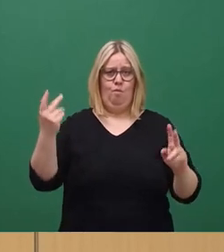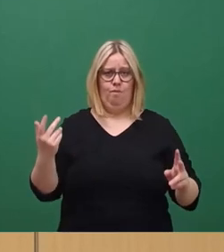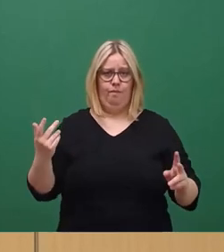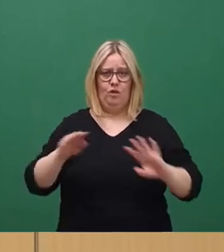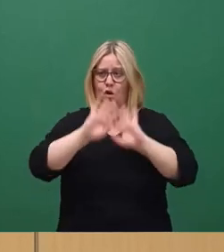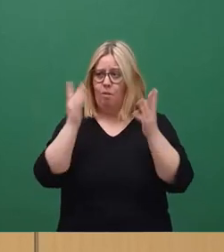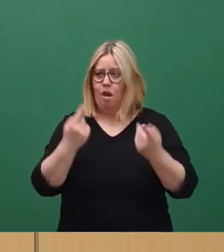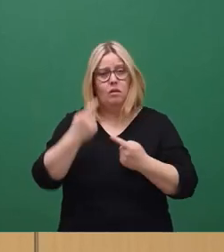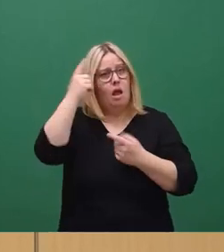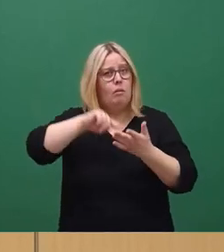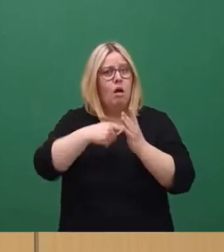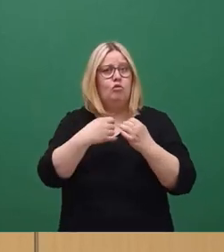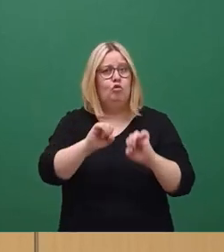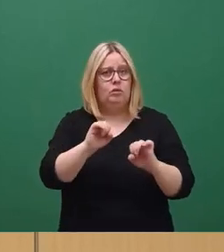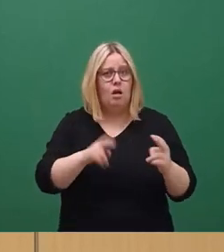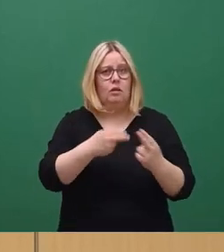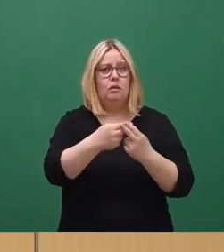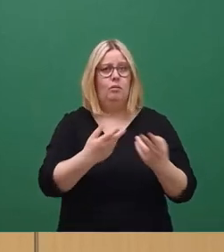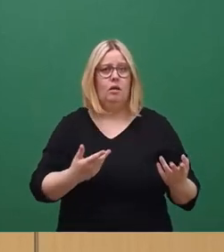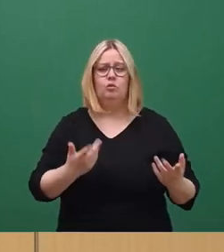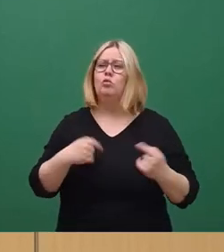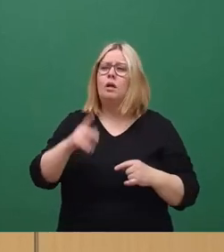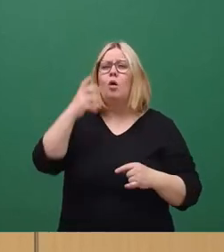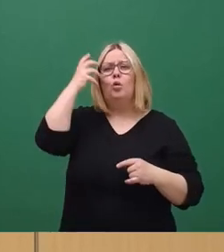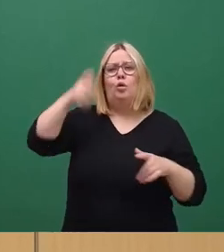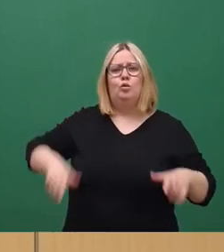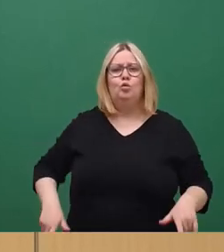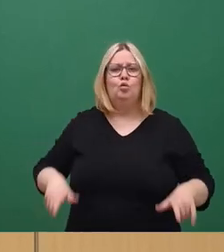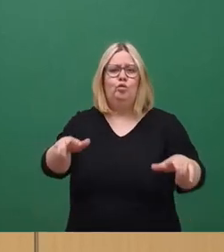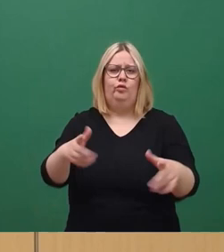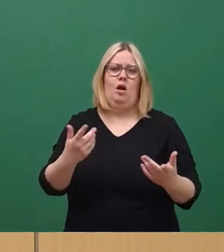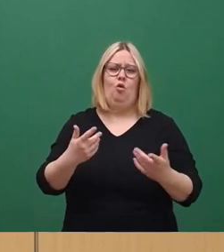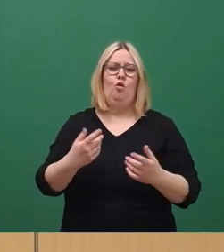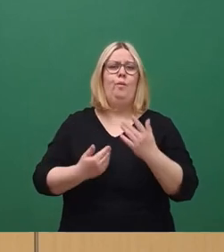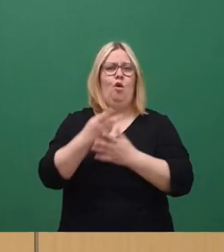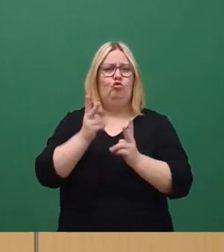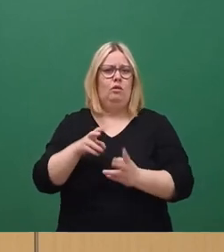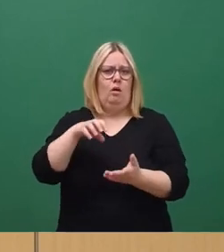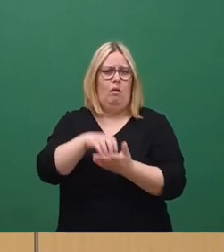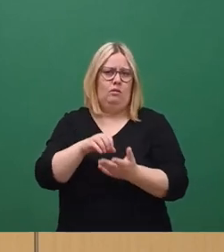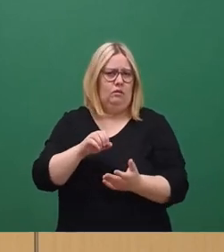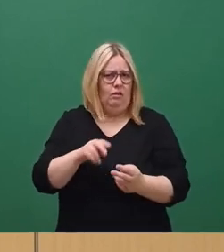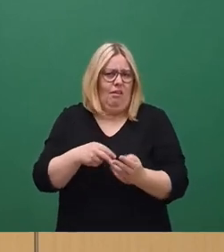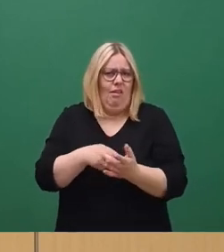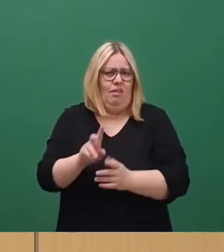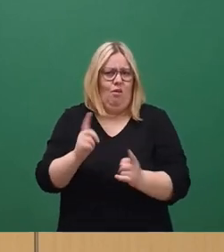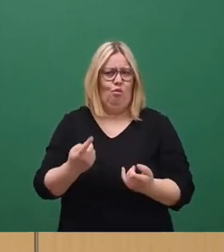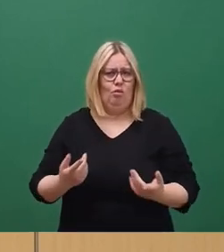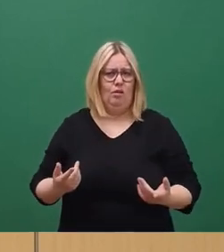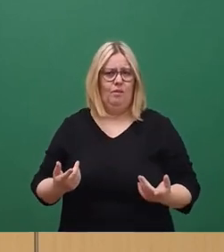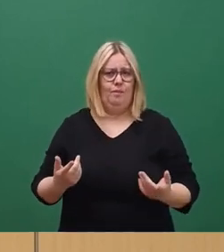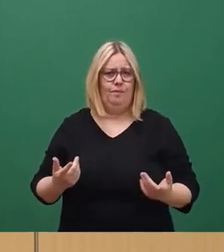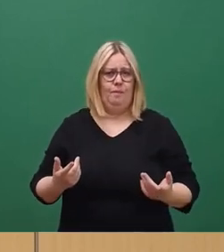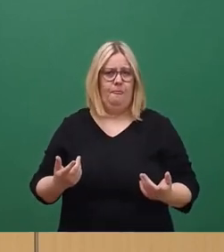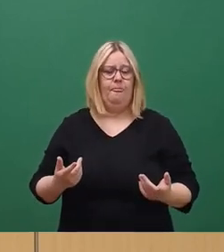denkmalschutzkonform. Auch das wird am Königsufer und am Neustädter Markt möglich sein. Noch